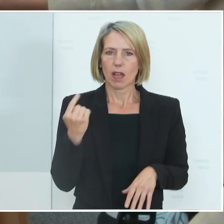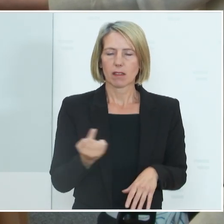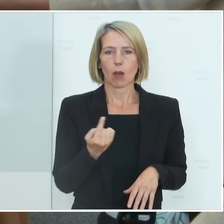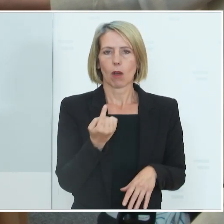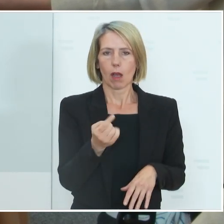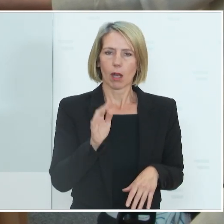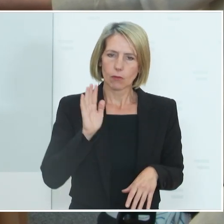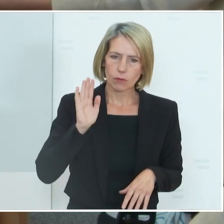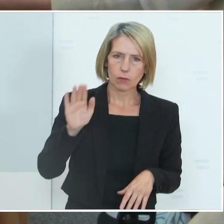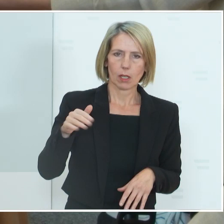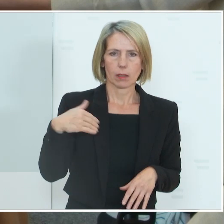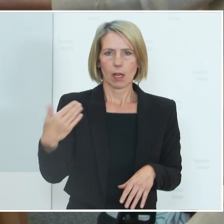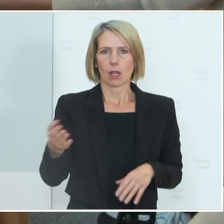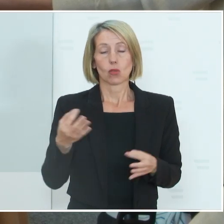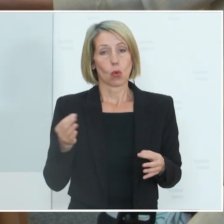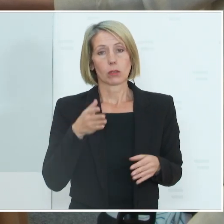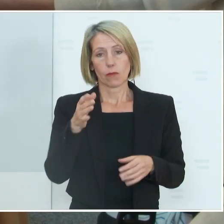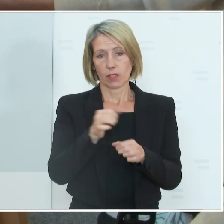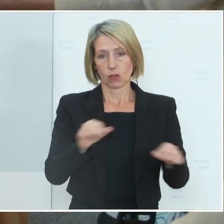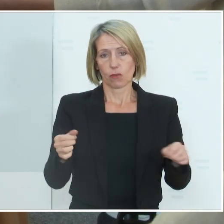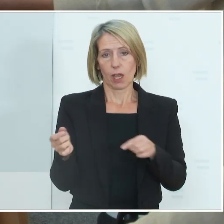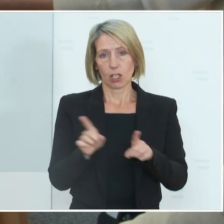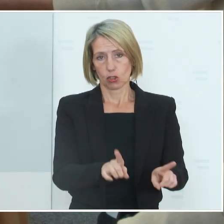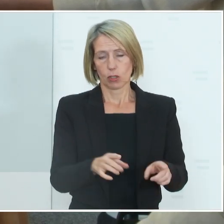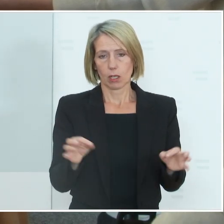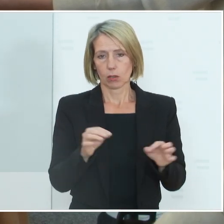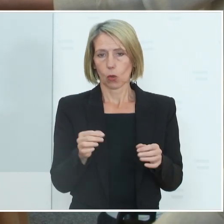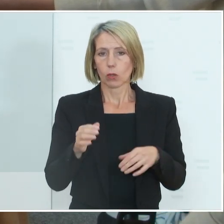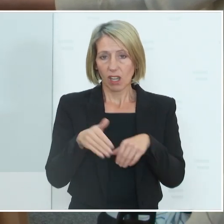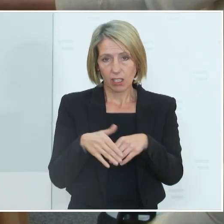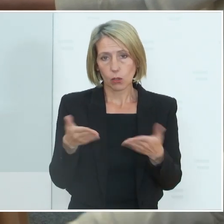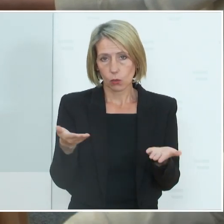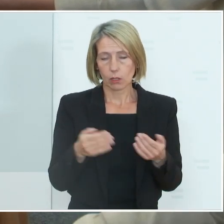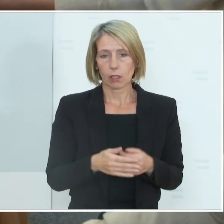freigestellt vom Dienst oder gekündigt? Und eine Frage noch an den Gesundheitsminister.